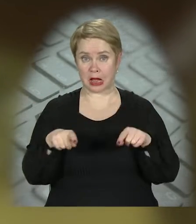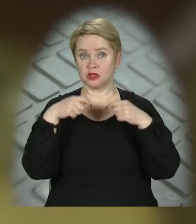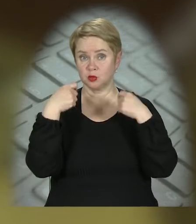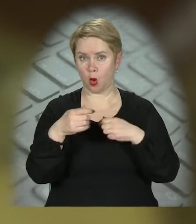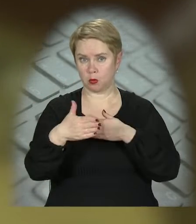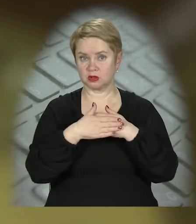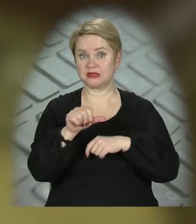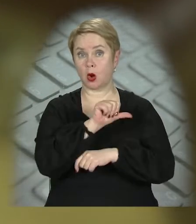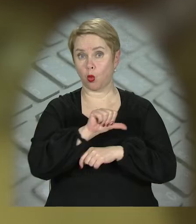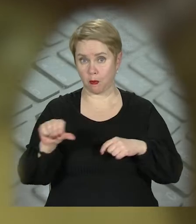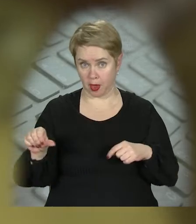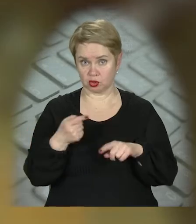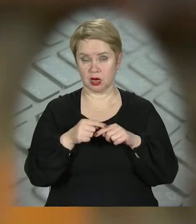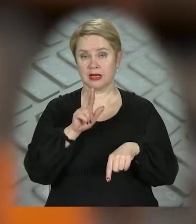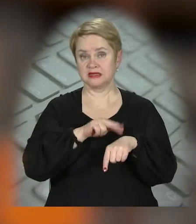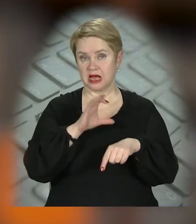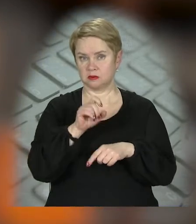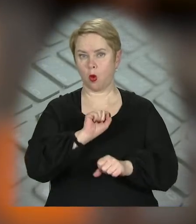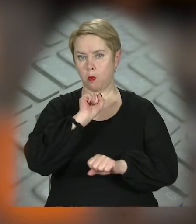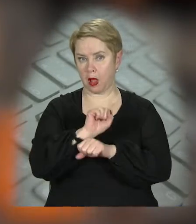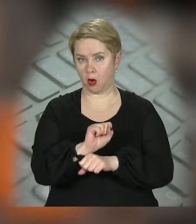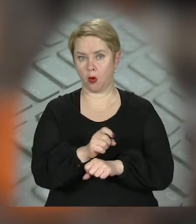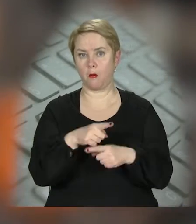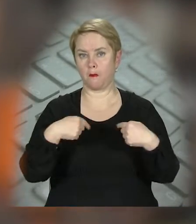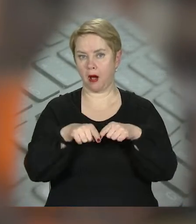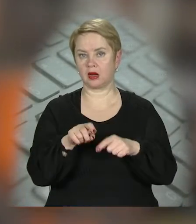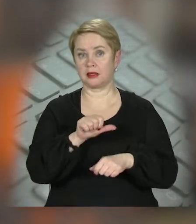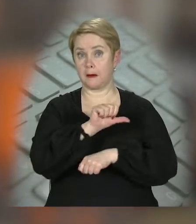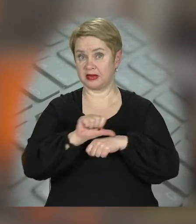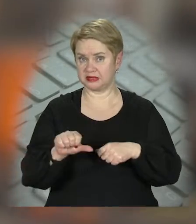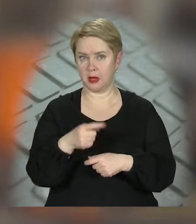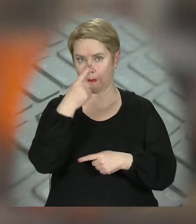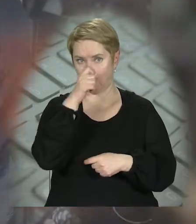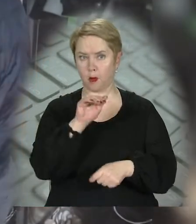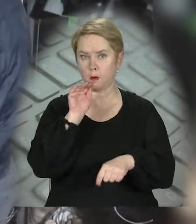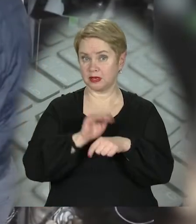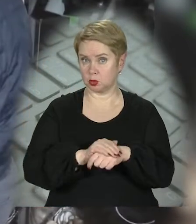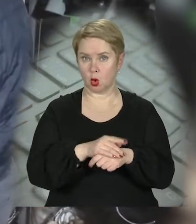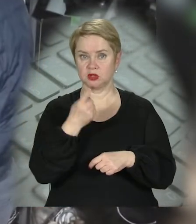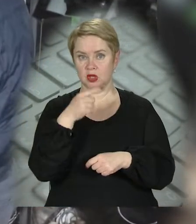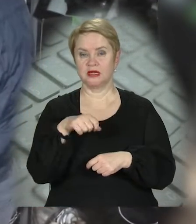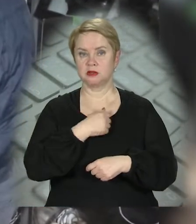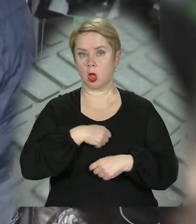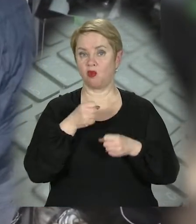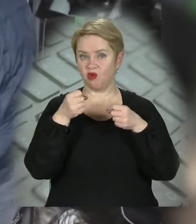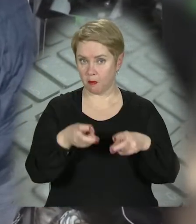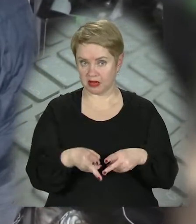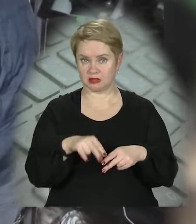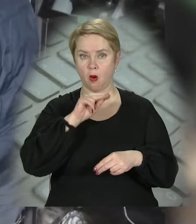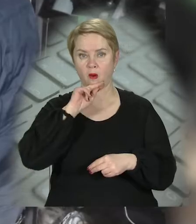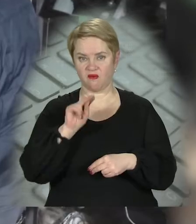збували у близькому зарубіжжі. Слідчі СБУ блокували чергову партію на митниці і повідомили про бідозру одному із зловмисників.